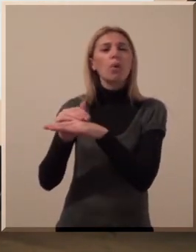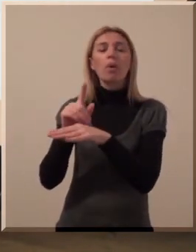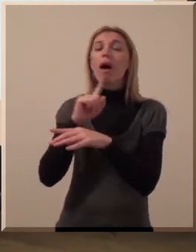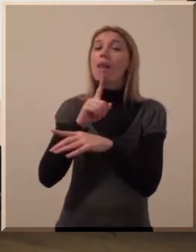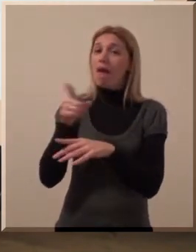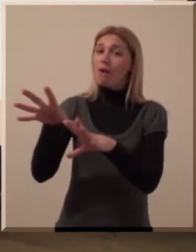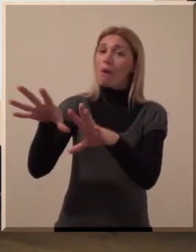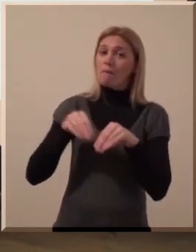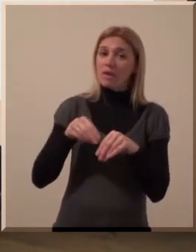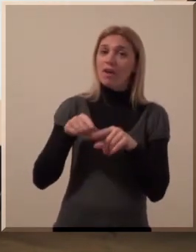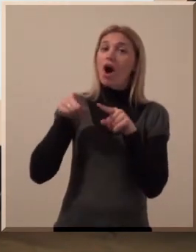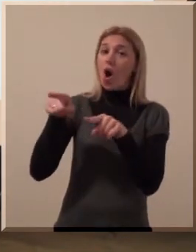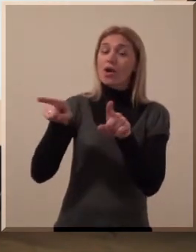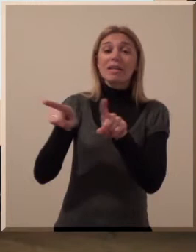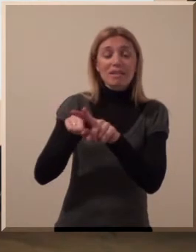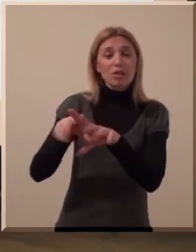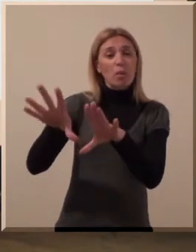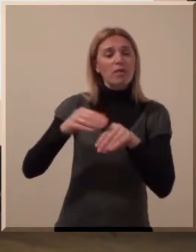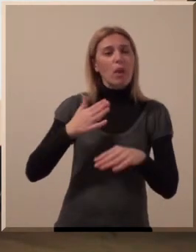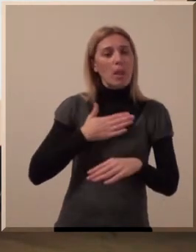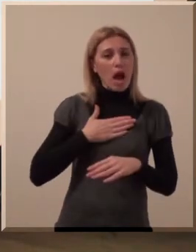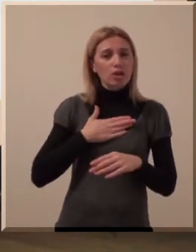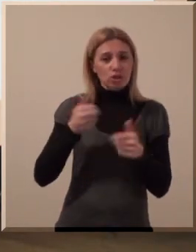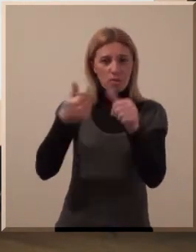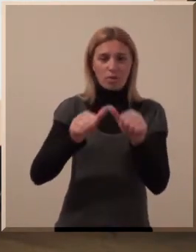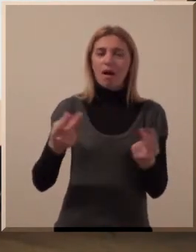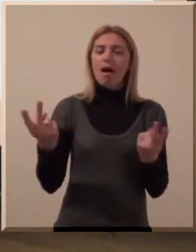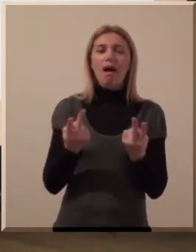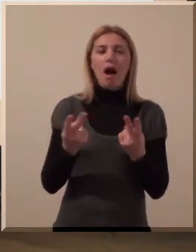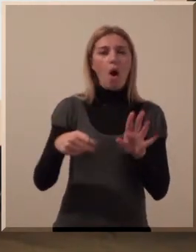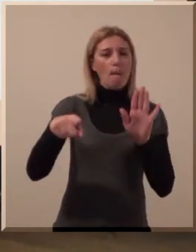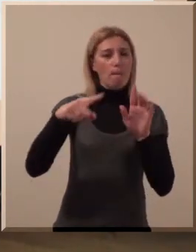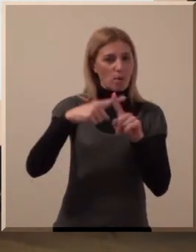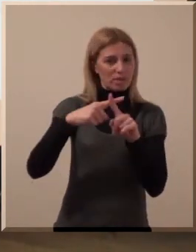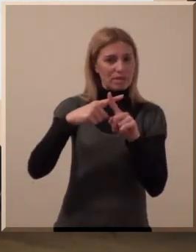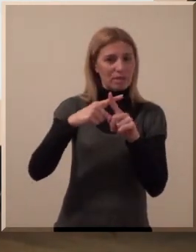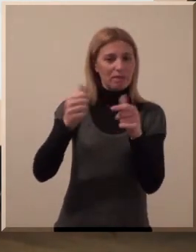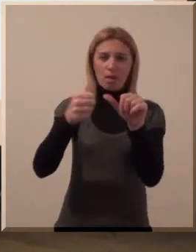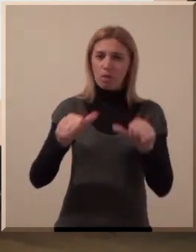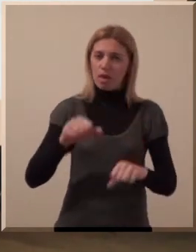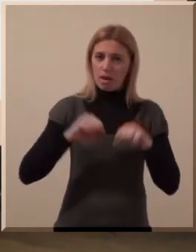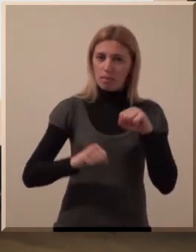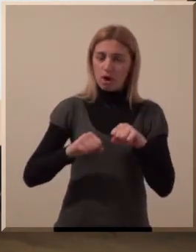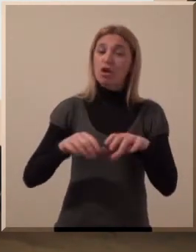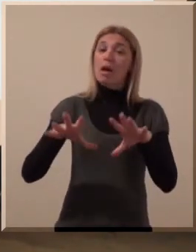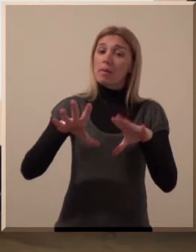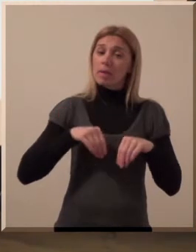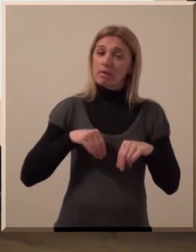to je ono što njima govore da ih neko prihvata i oni u tom trenutku prihvataju naše modele kao pozitivne modele